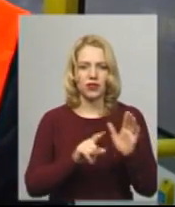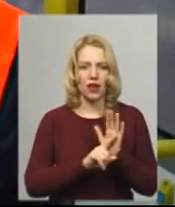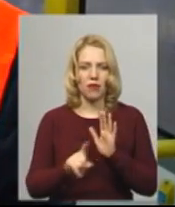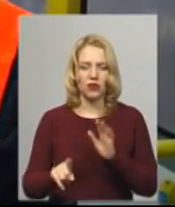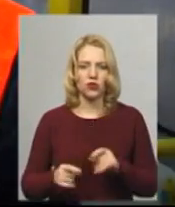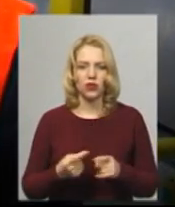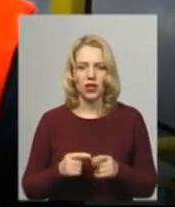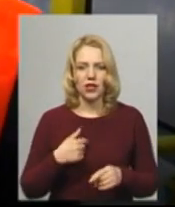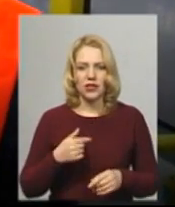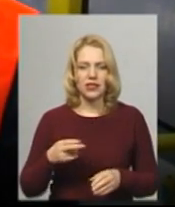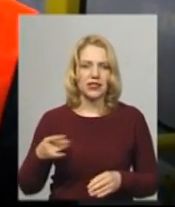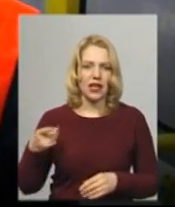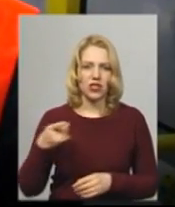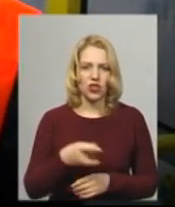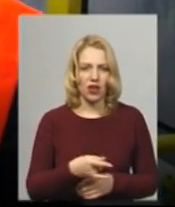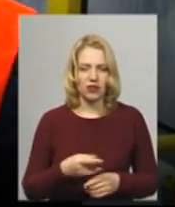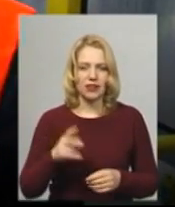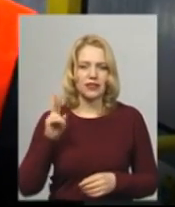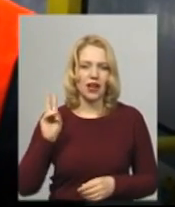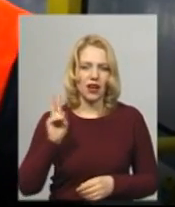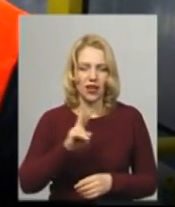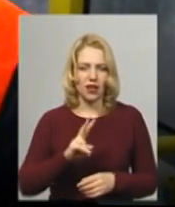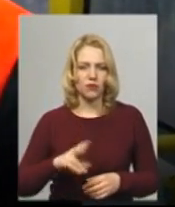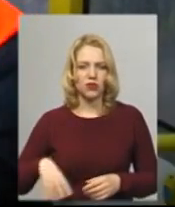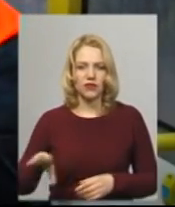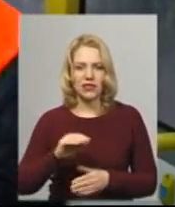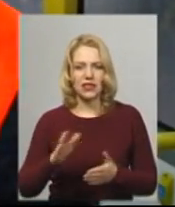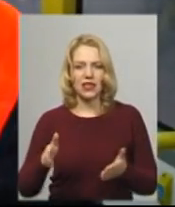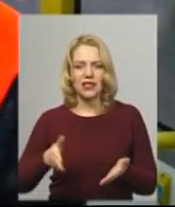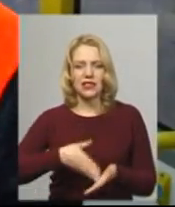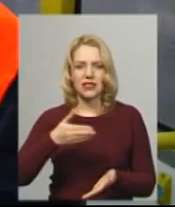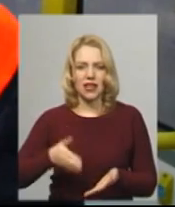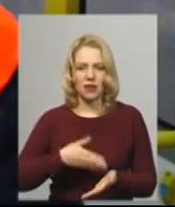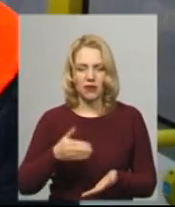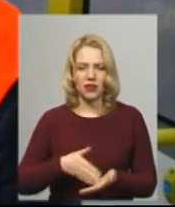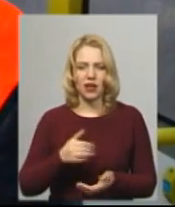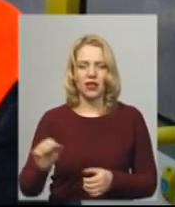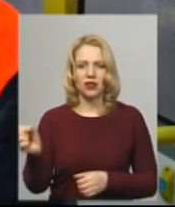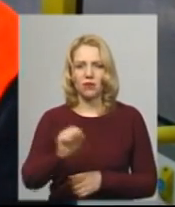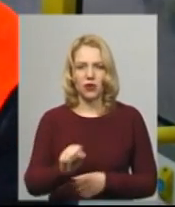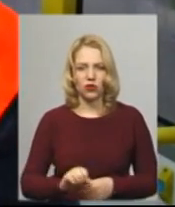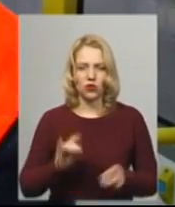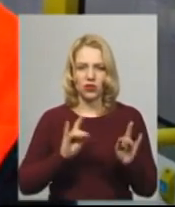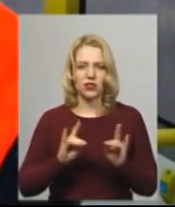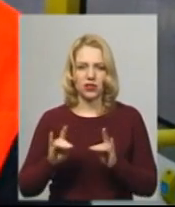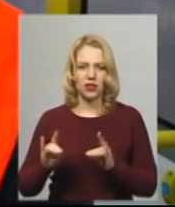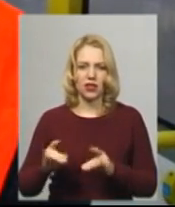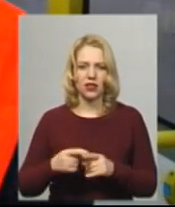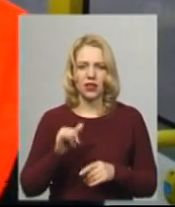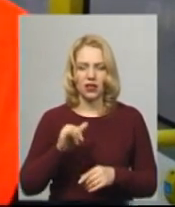заїжджають тролейбуси, то всі замітаю, збирають сидіння, протірли, а потім